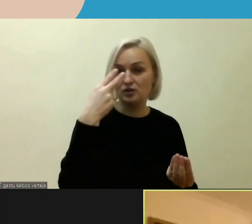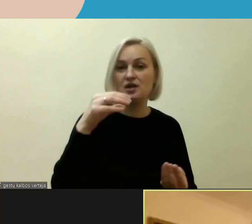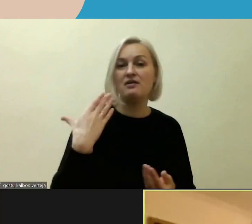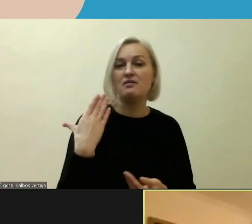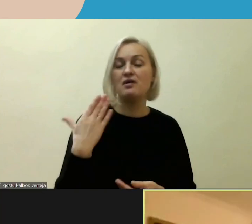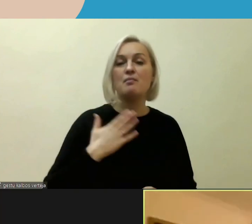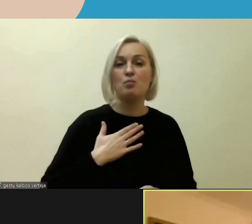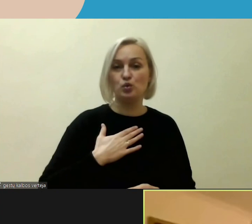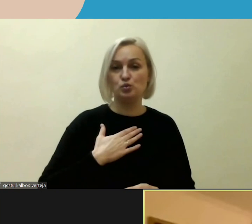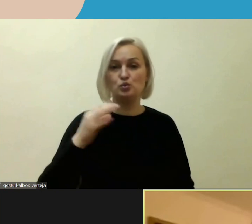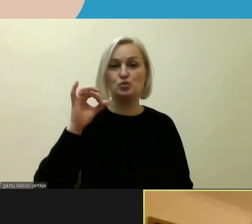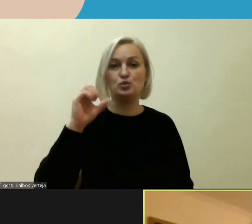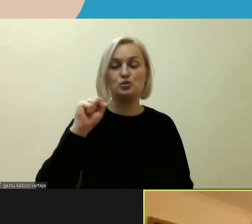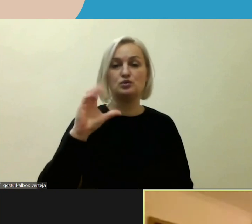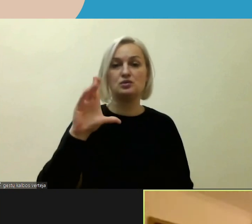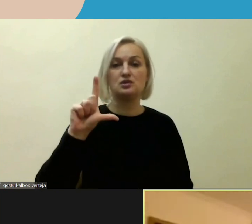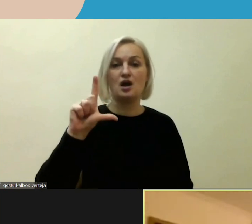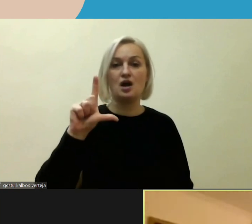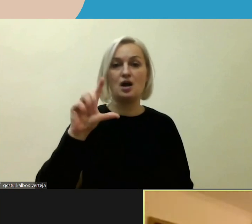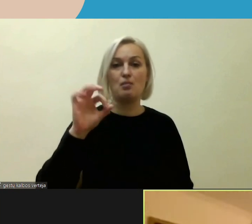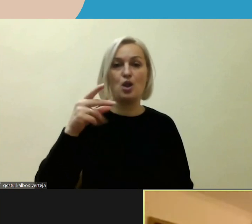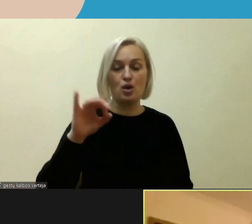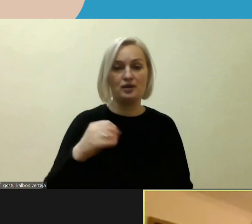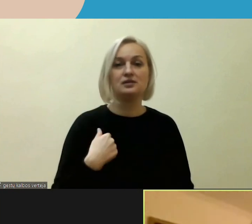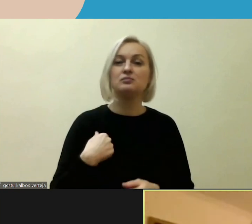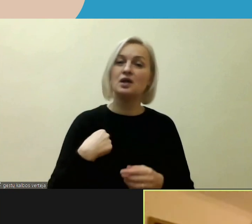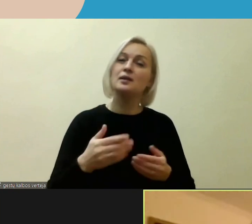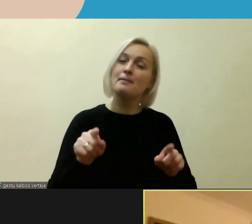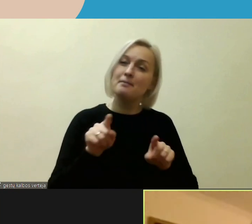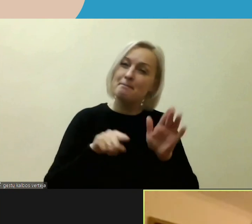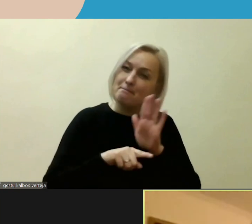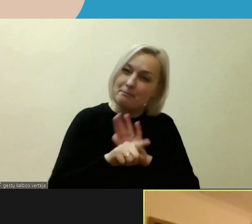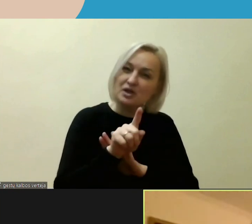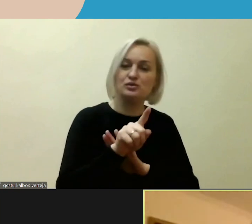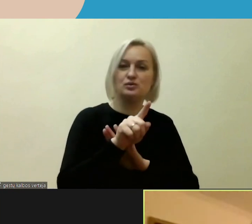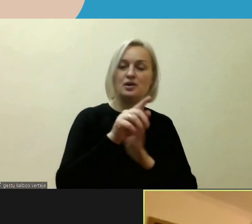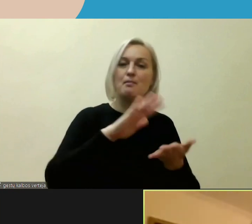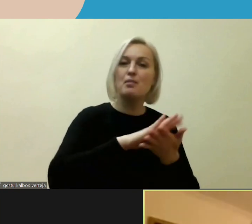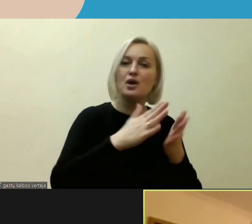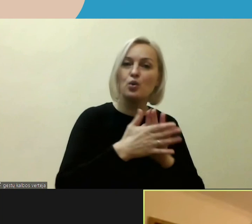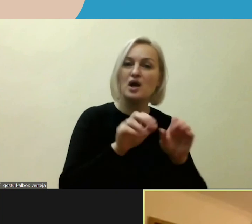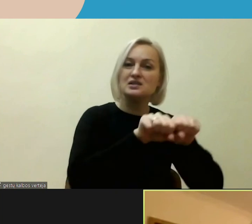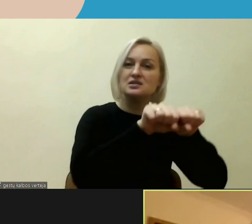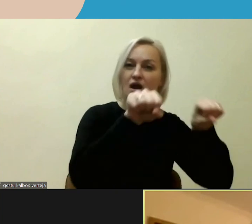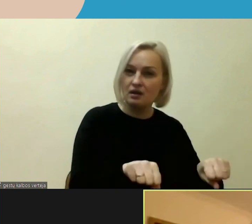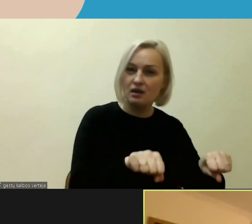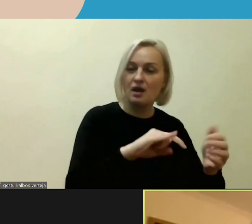paraginčiau parengti strategiją ir tą